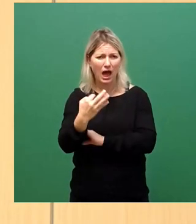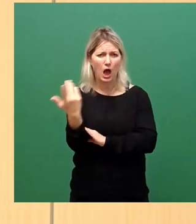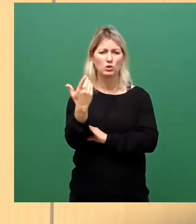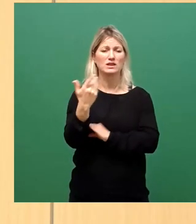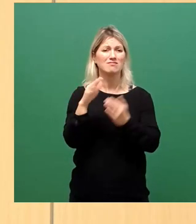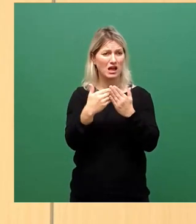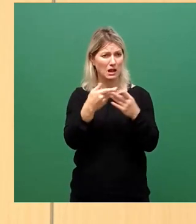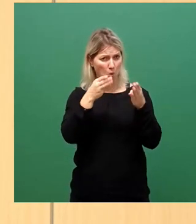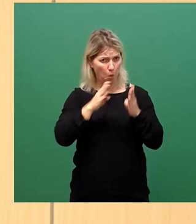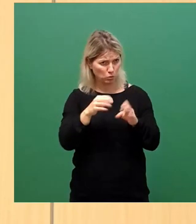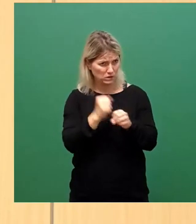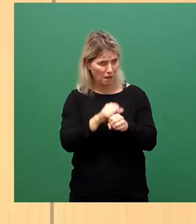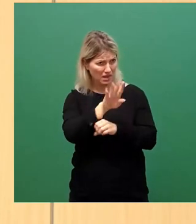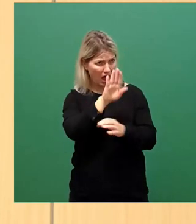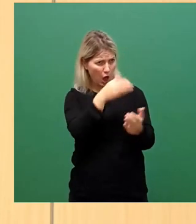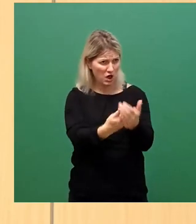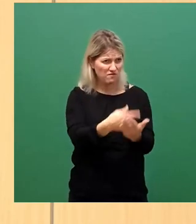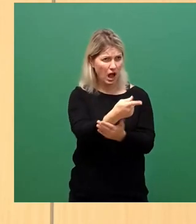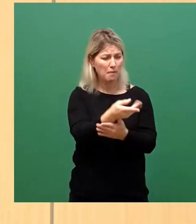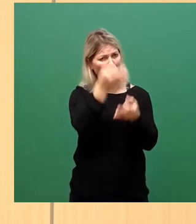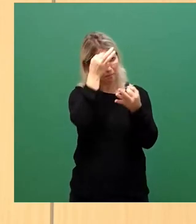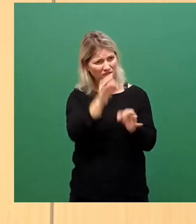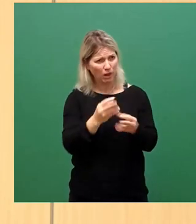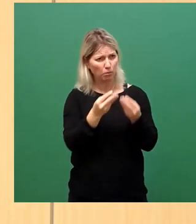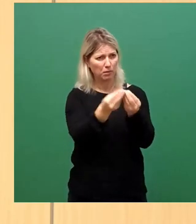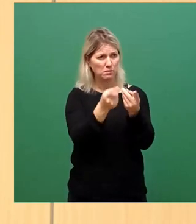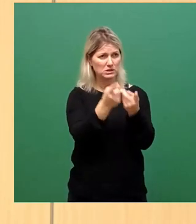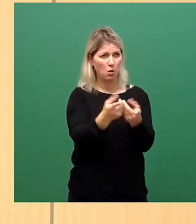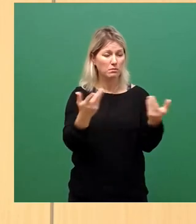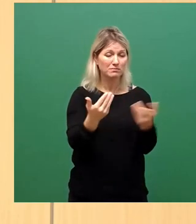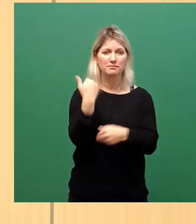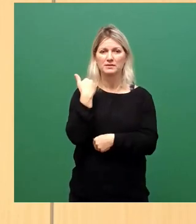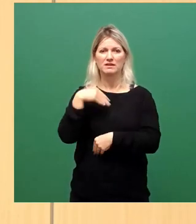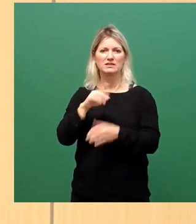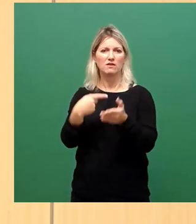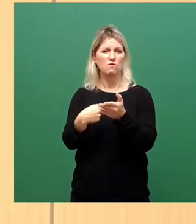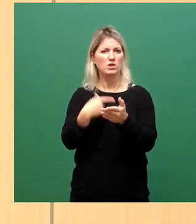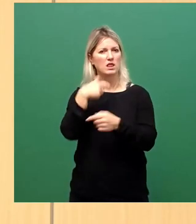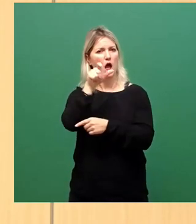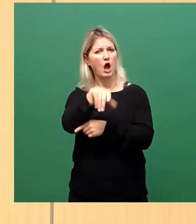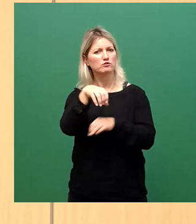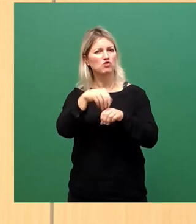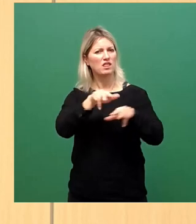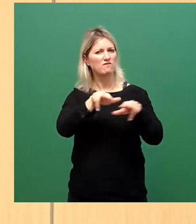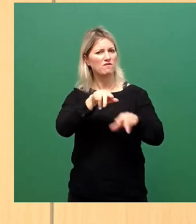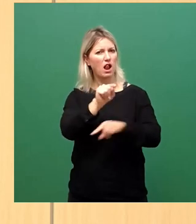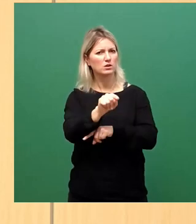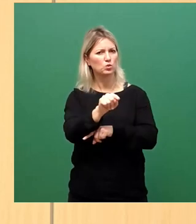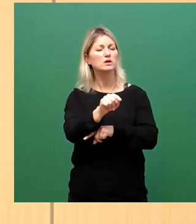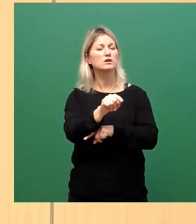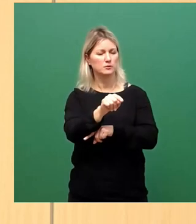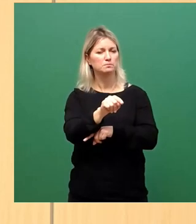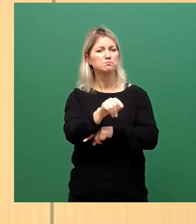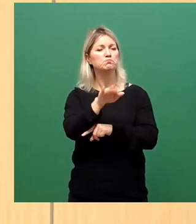zuständig oder befähigt sei. Wir forderten damals die Stadtverwaltung und später dann auch hier im Rat eine gemeinsame